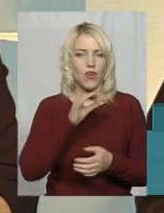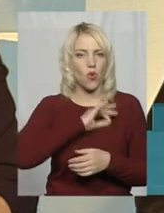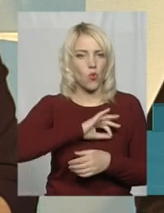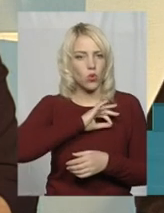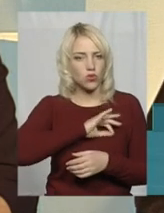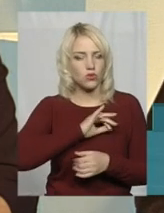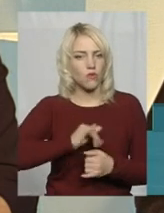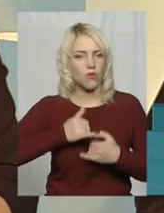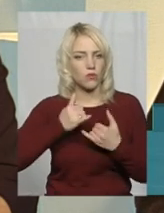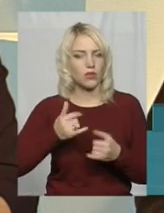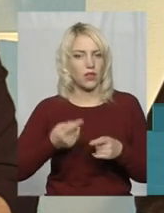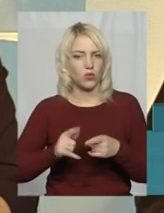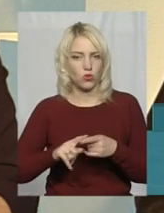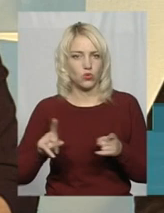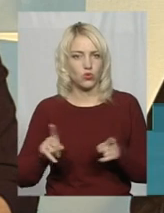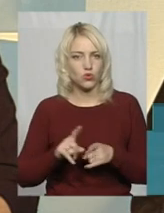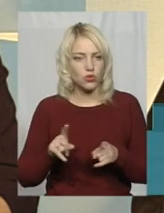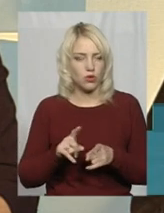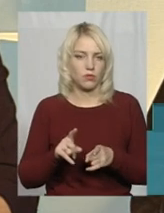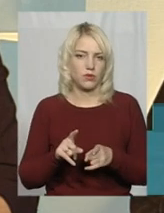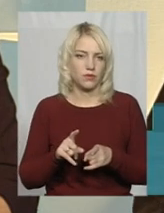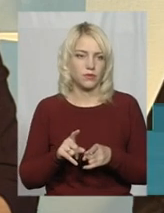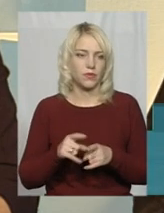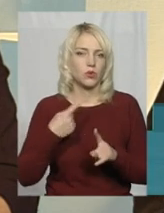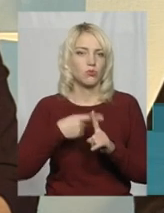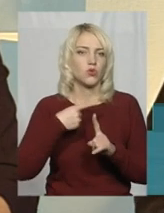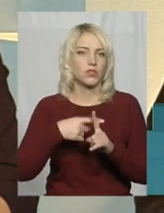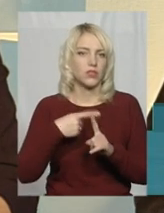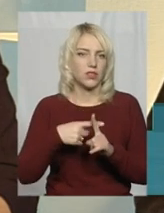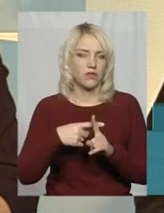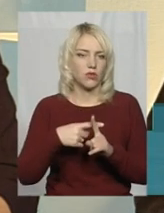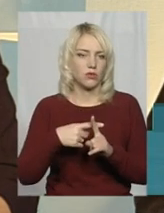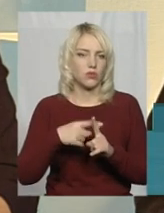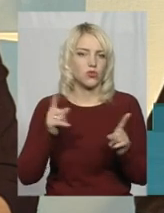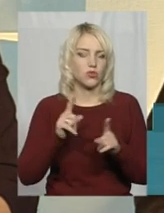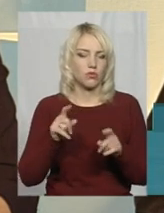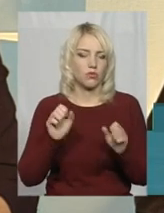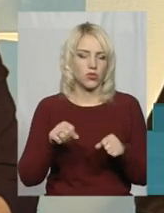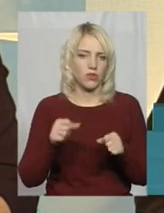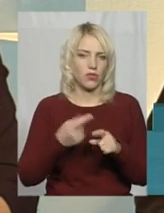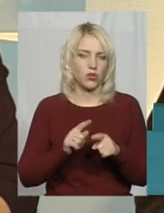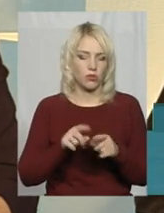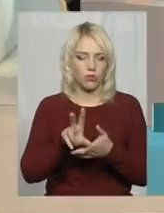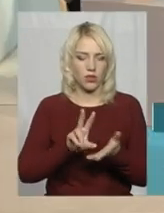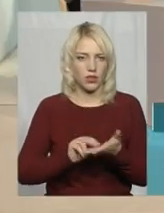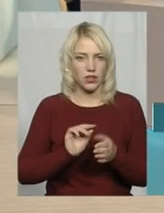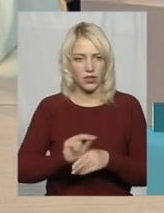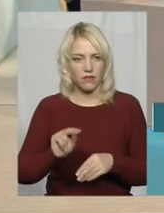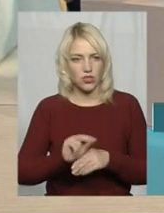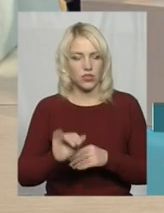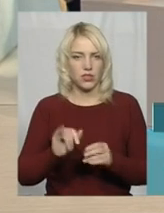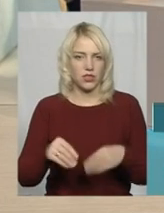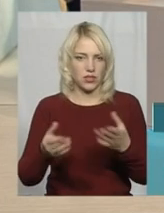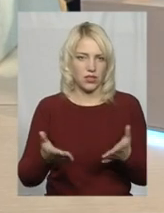для того, щоб, в позитивному розумінні, для того, щоб, можливо, на цьому прикладі навчити, для того, у прикладі дати